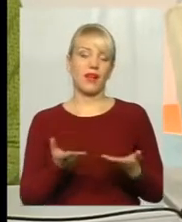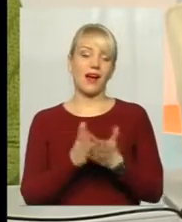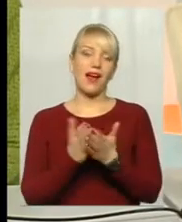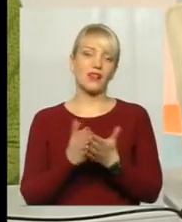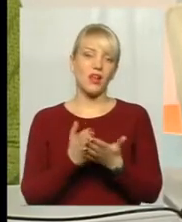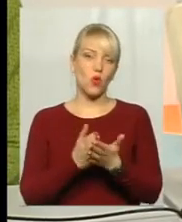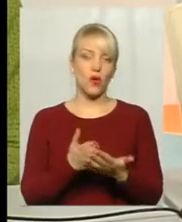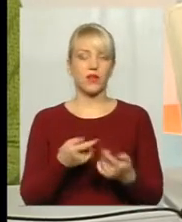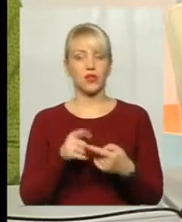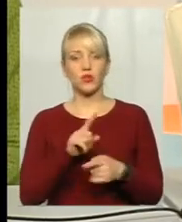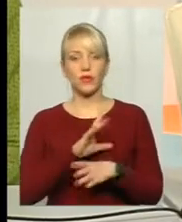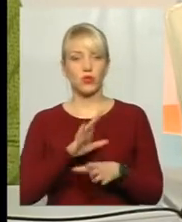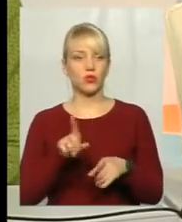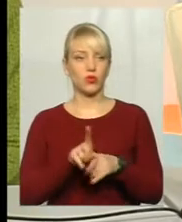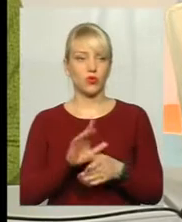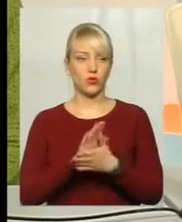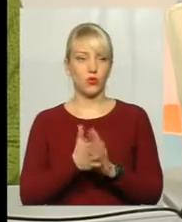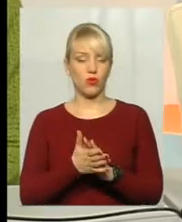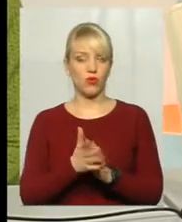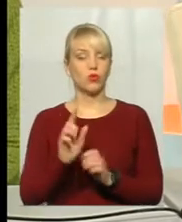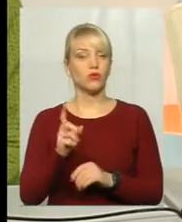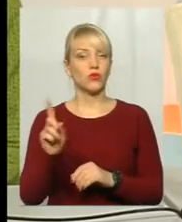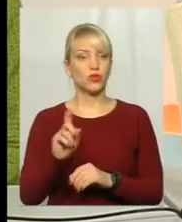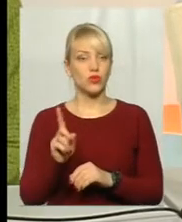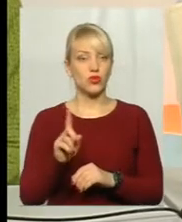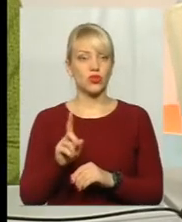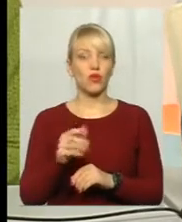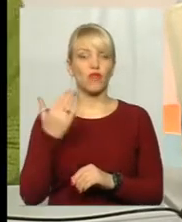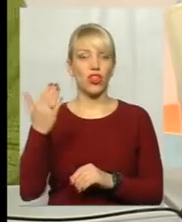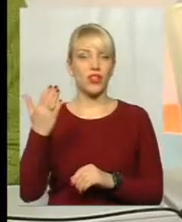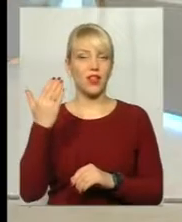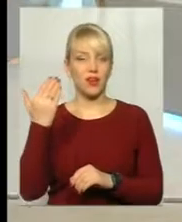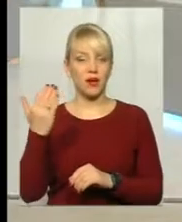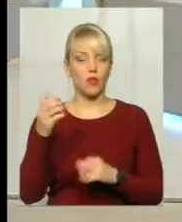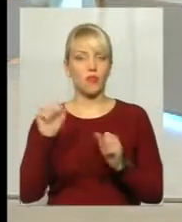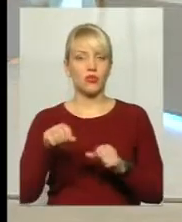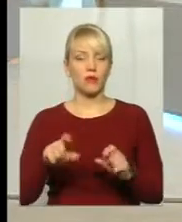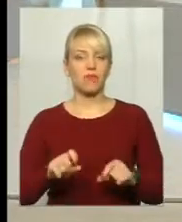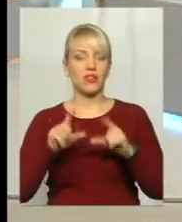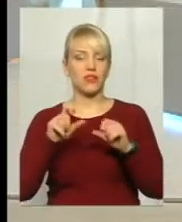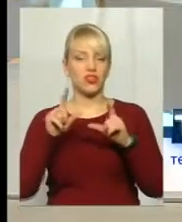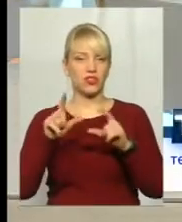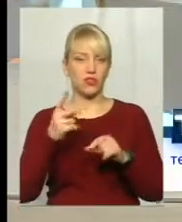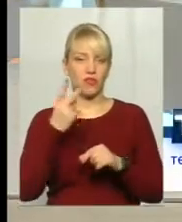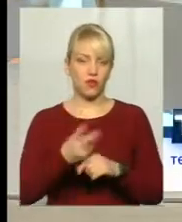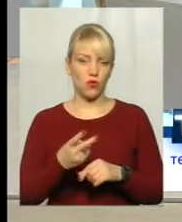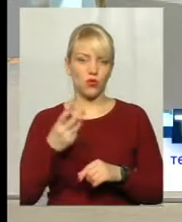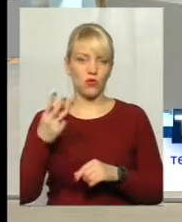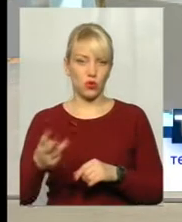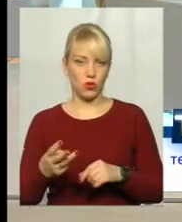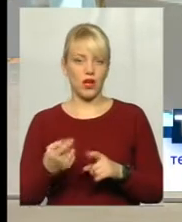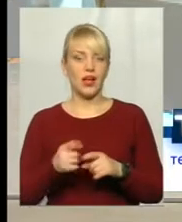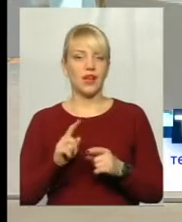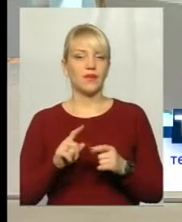інших, щоб не було такого договору. Тому що вони можуть підвищити ціну вдвоє і втроє. Людина погоджувалась на одну